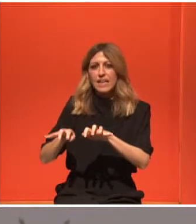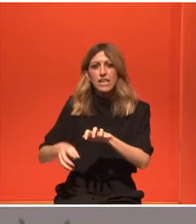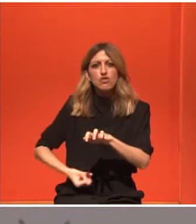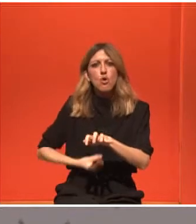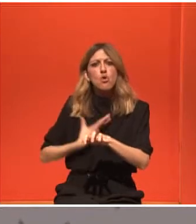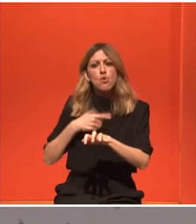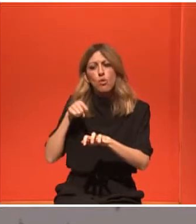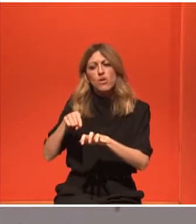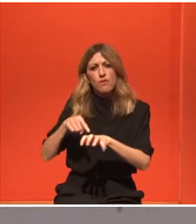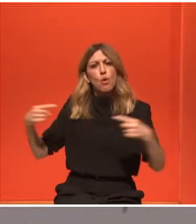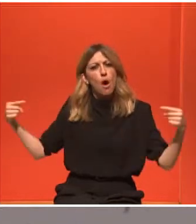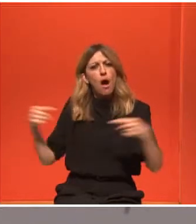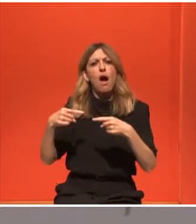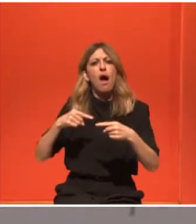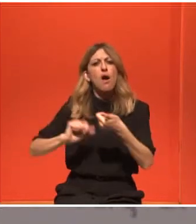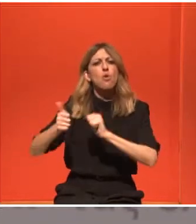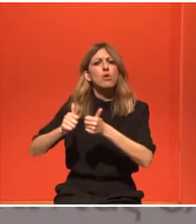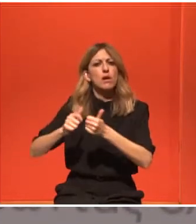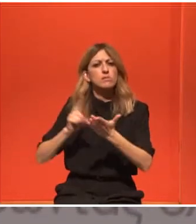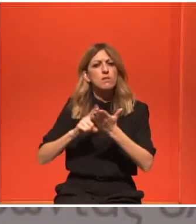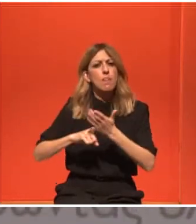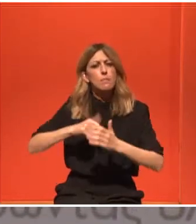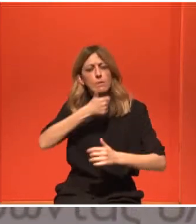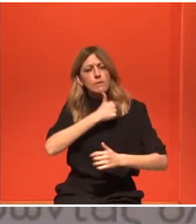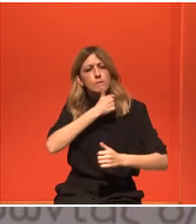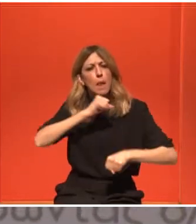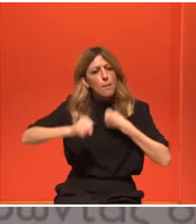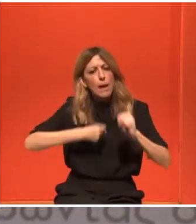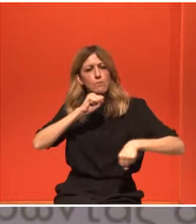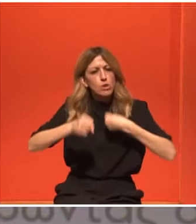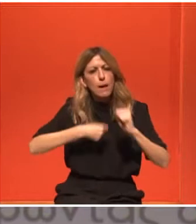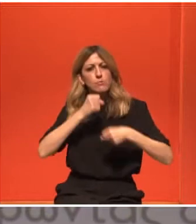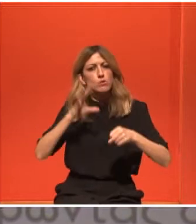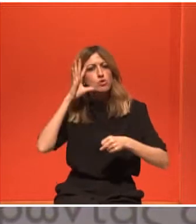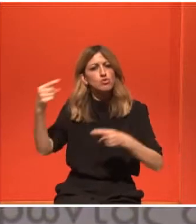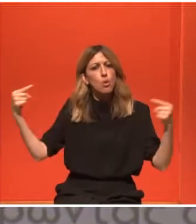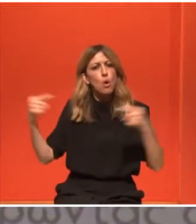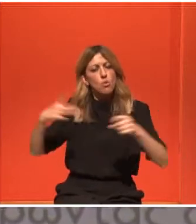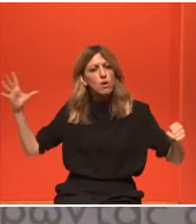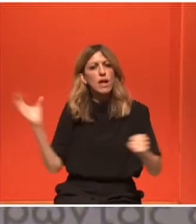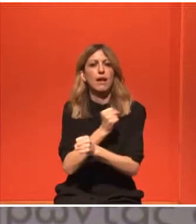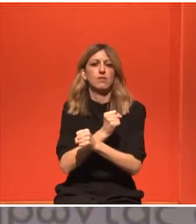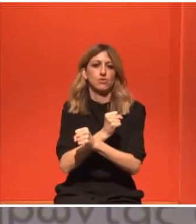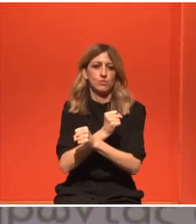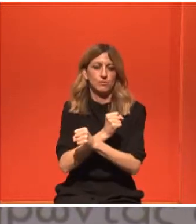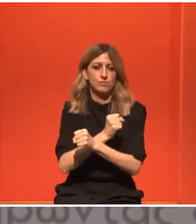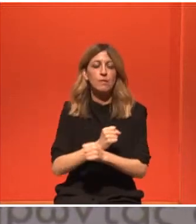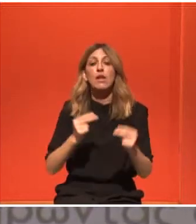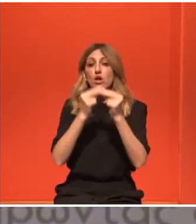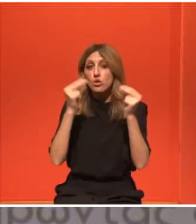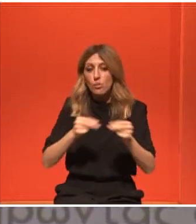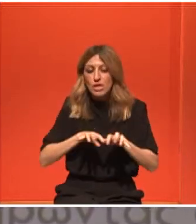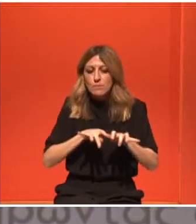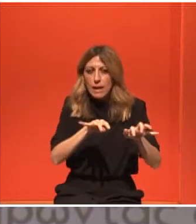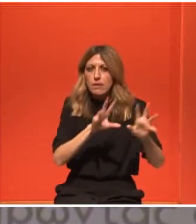σαν προπονητές. Το είδα σαν μια κούρσα που έπρεπε να κερδίσω. Ήταν λοιπόν για μένα κούρσα ζωής. Η άσκηση,